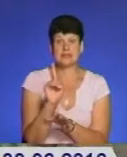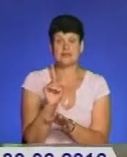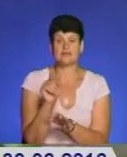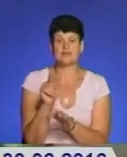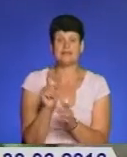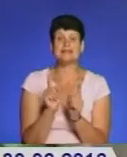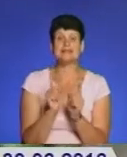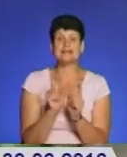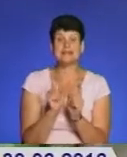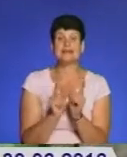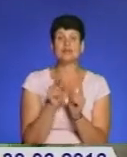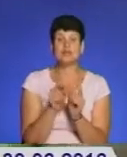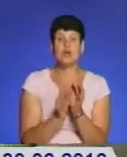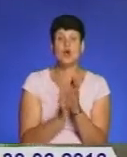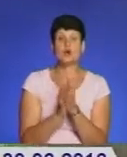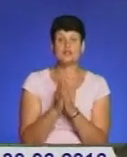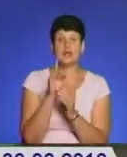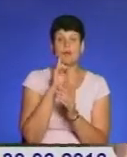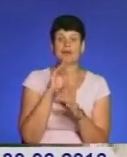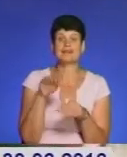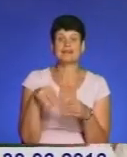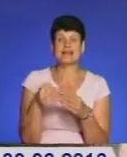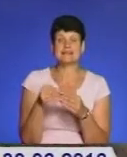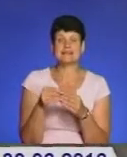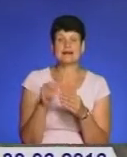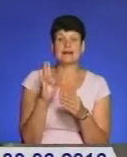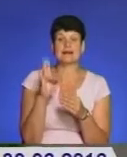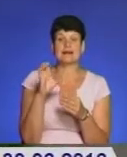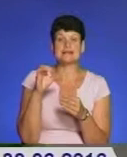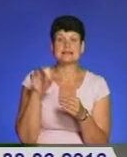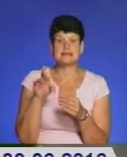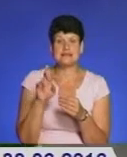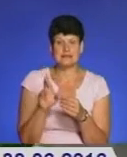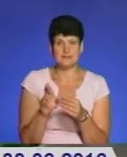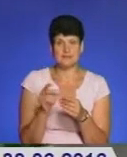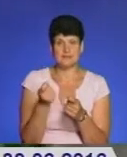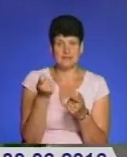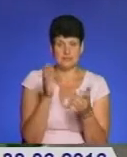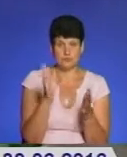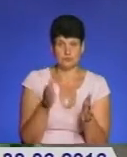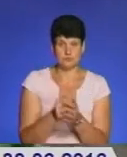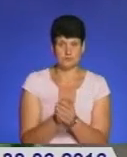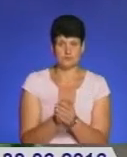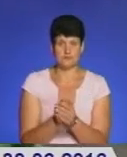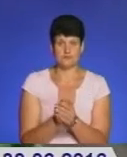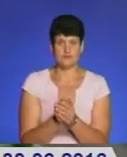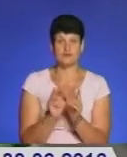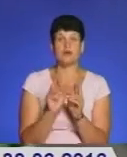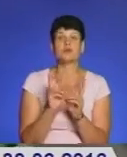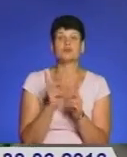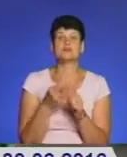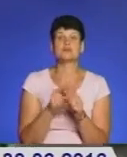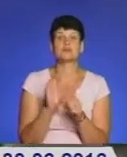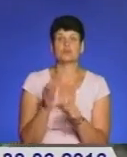Він тоді росте, поки він не дасть насіння. Але його хто б тут робив, я знаю. А хто б не робив,